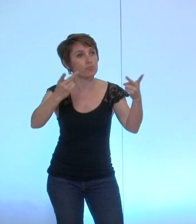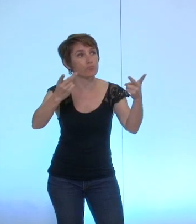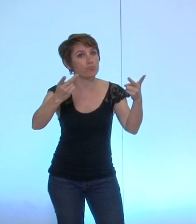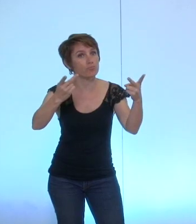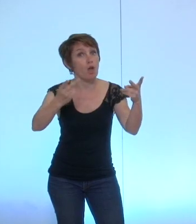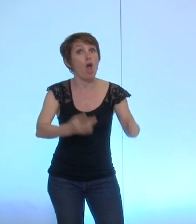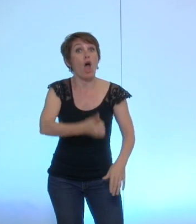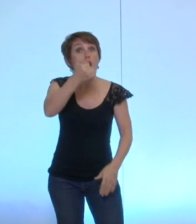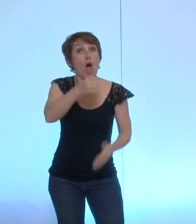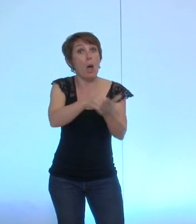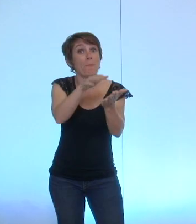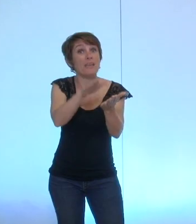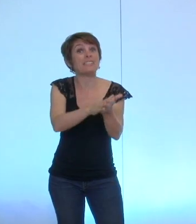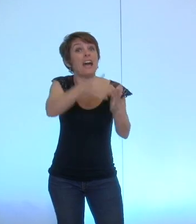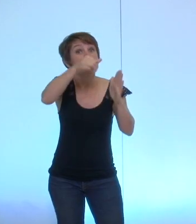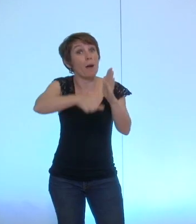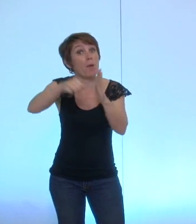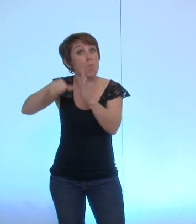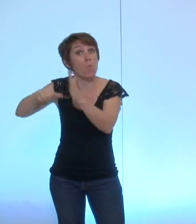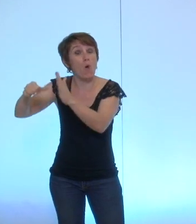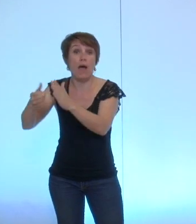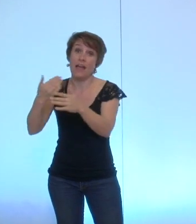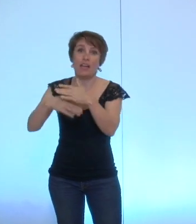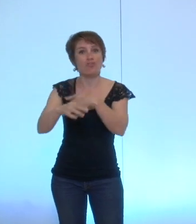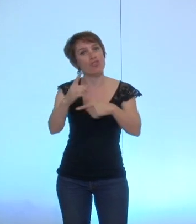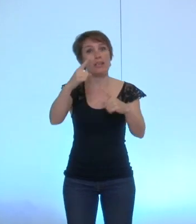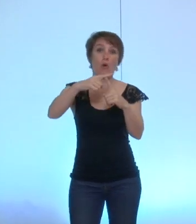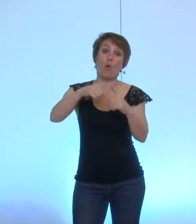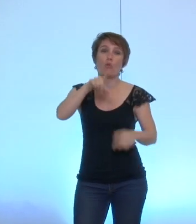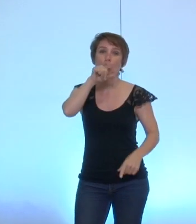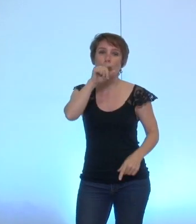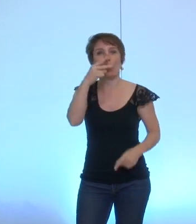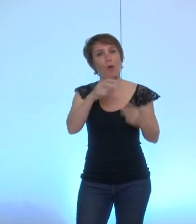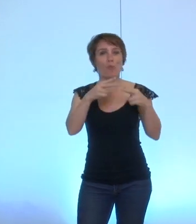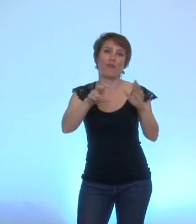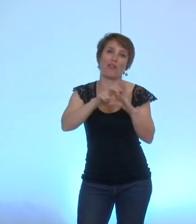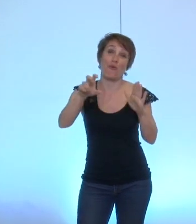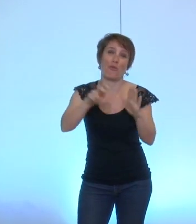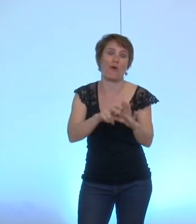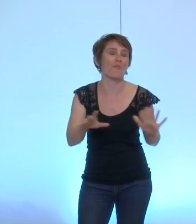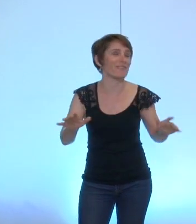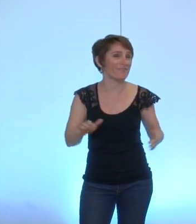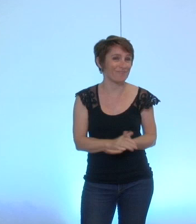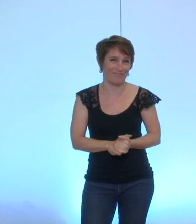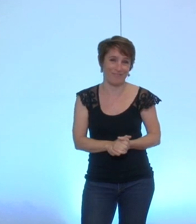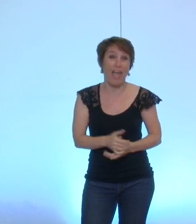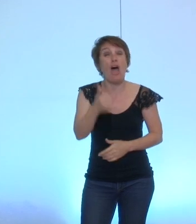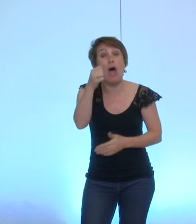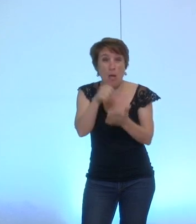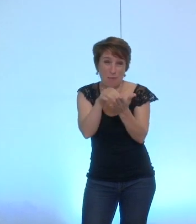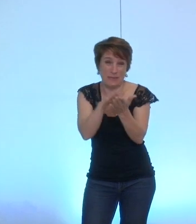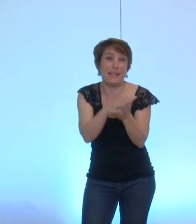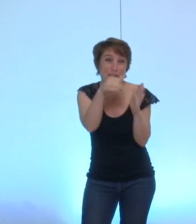un message par mois sur le compte Twitter de la ville de Grenoble. Un message par mois.